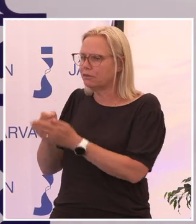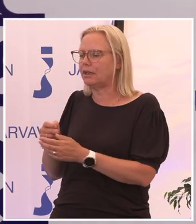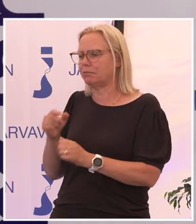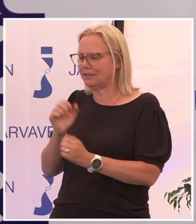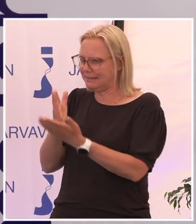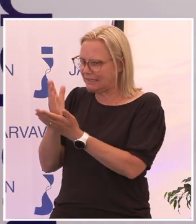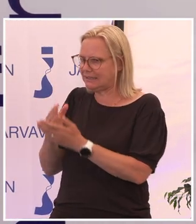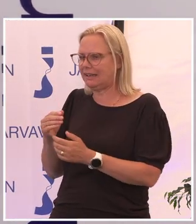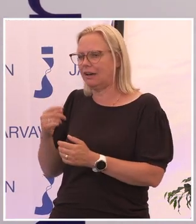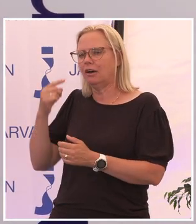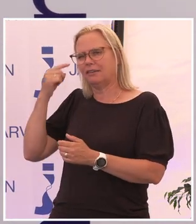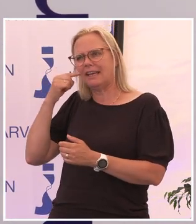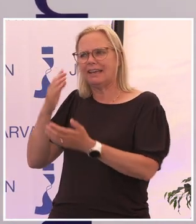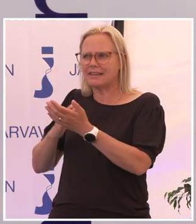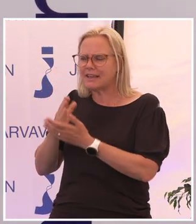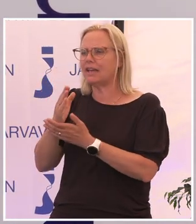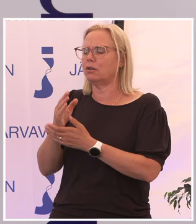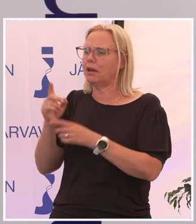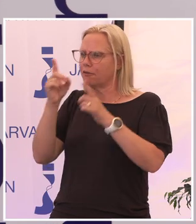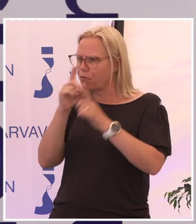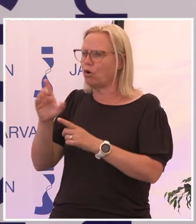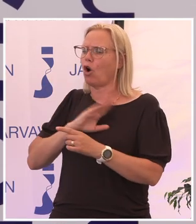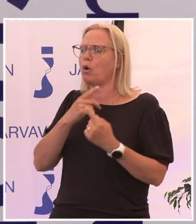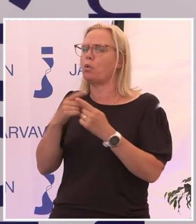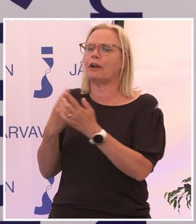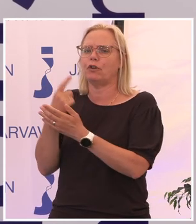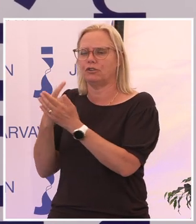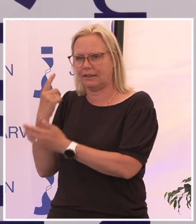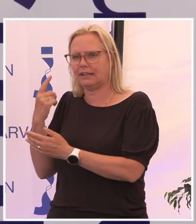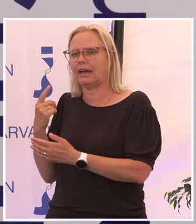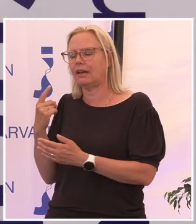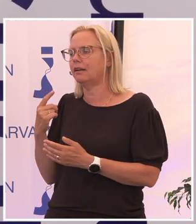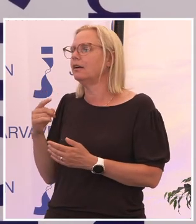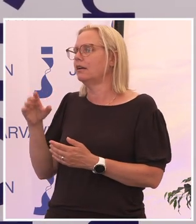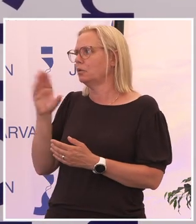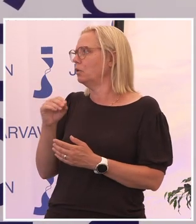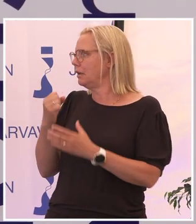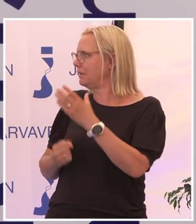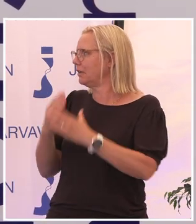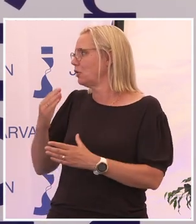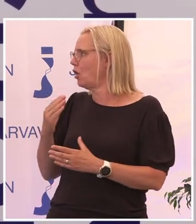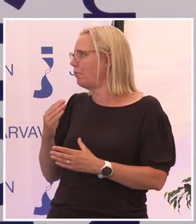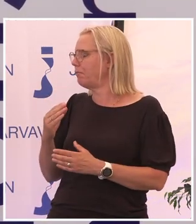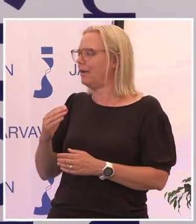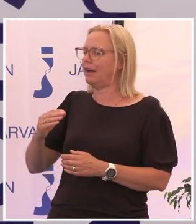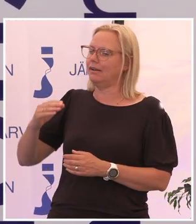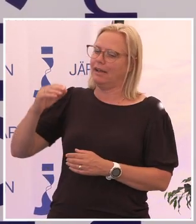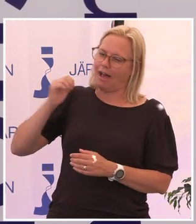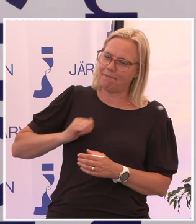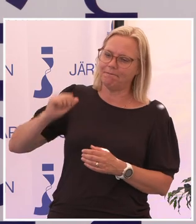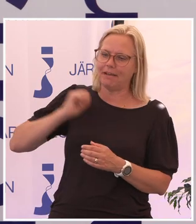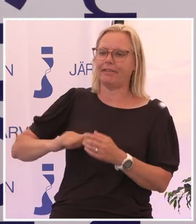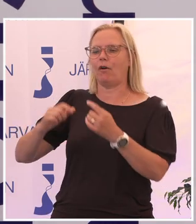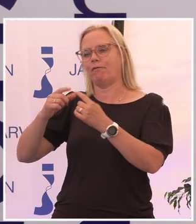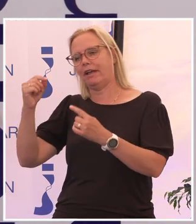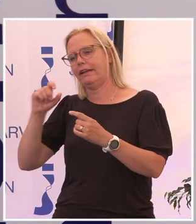igenom att folk faktiskt har olika förutsättningar och behov när man ska skapa, använda, välja digital lösning. Det